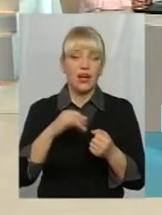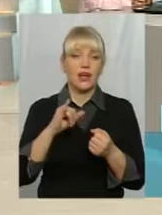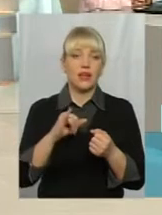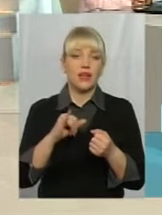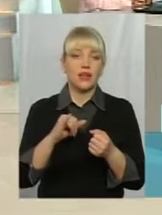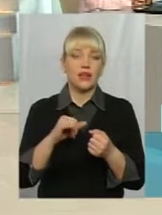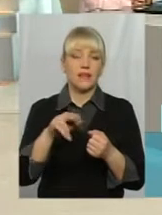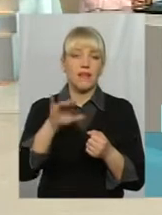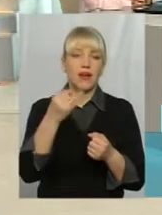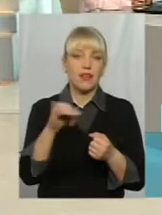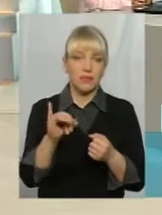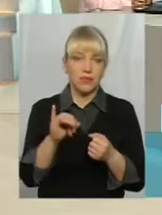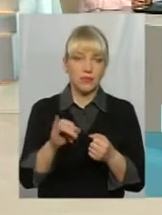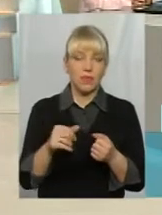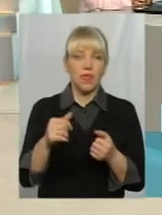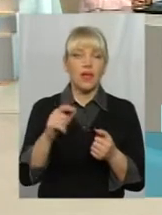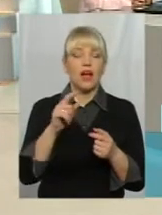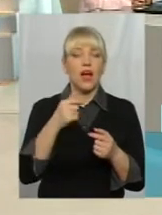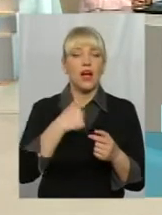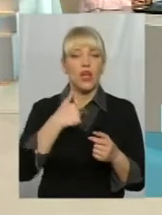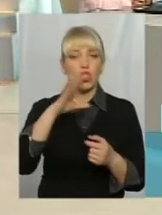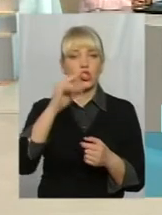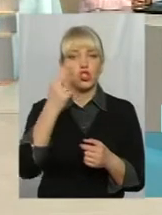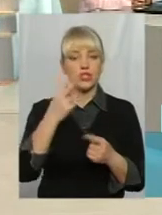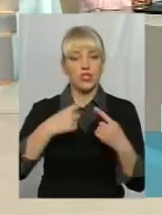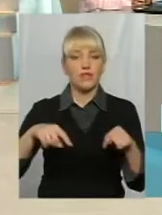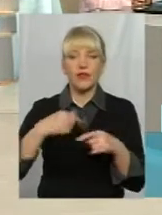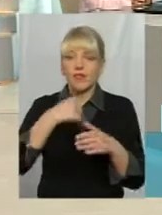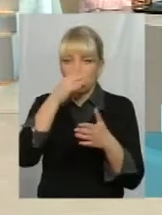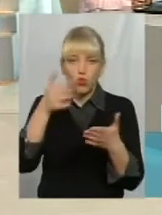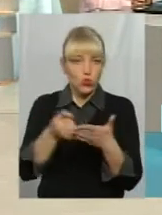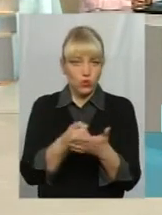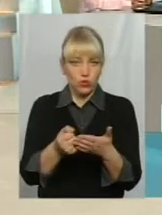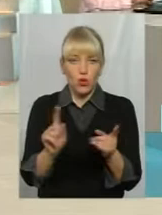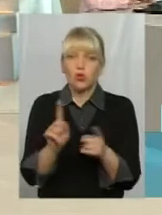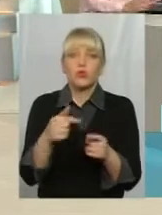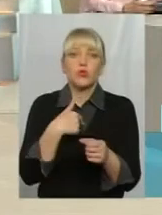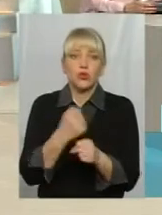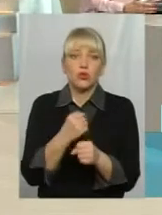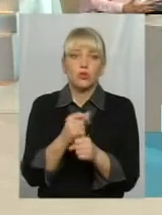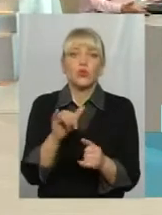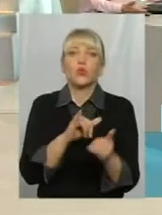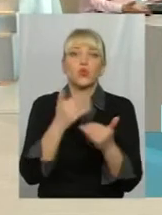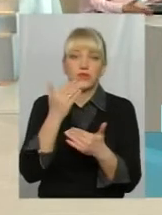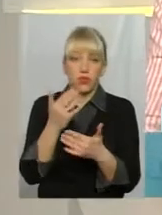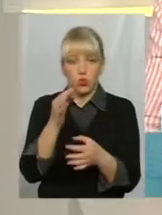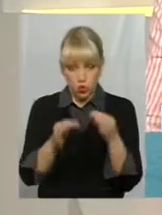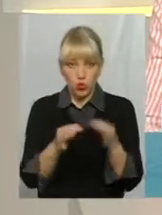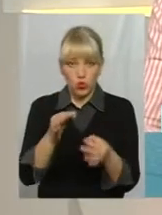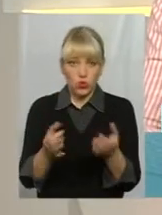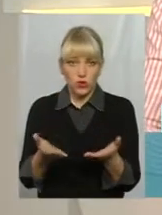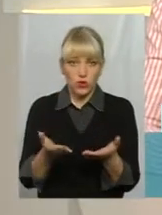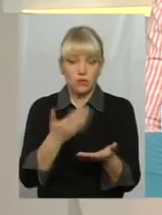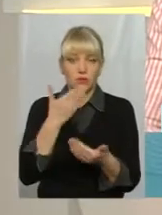взятий пай соціальної сфери. І от я не можу добитися. А що мені далі робити? Тоже сутік в кажуть, що тільки сусідами. Що вам далі робити? Ви